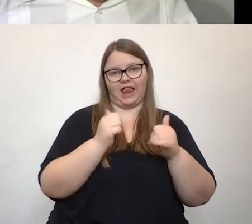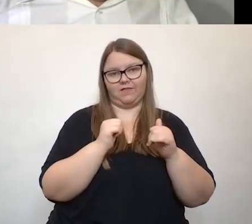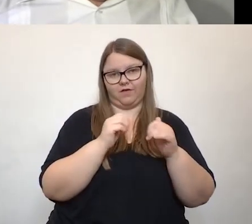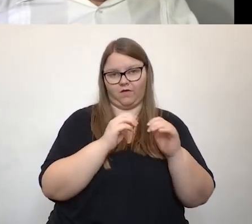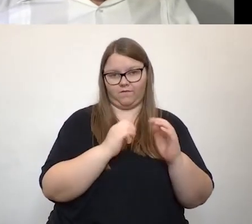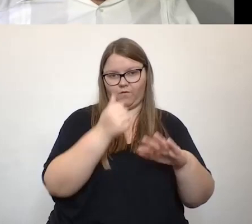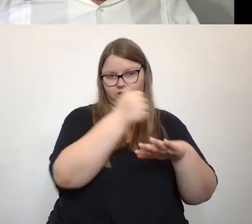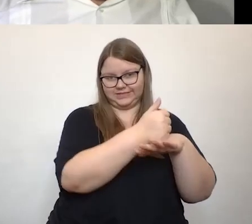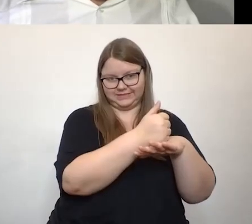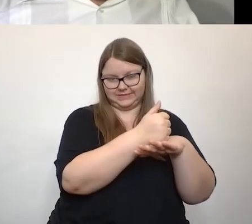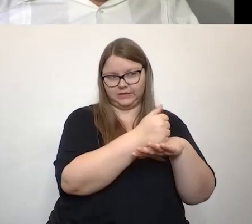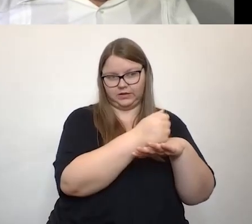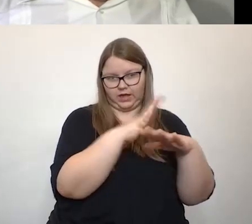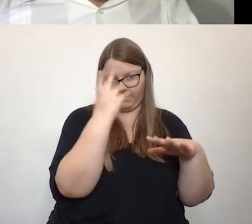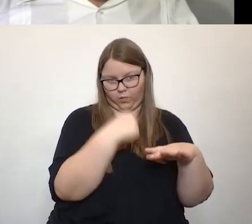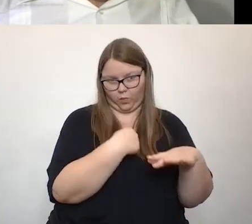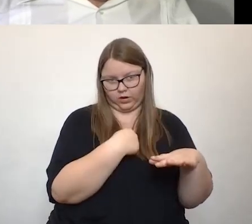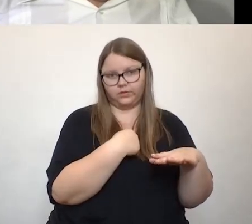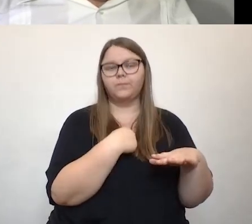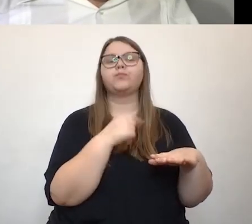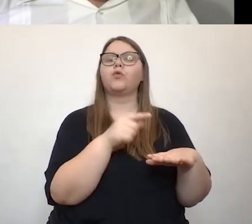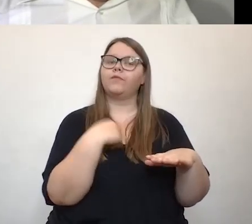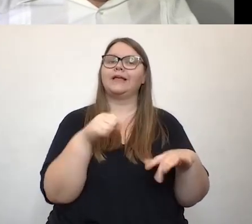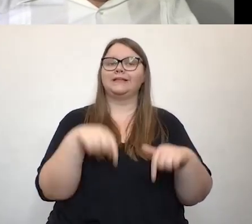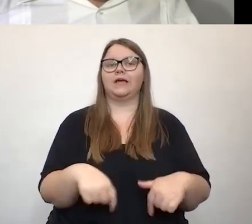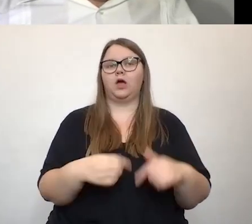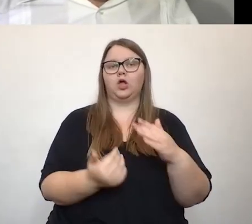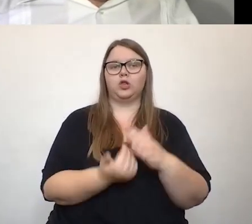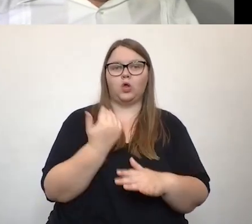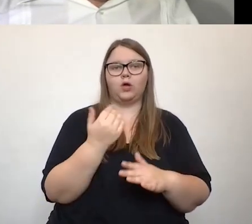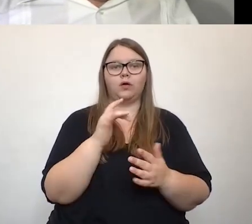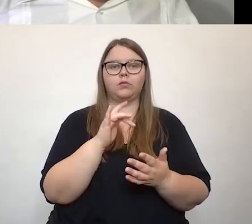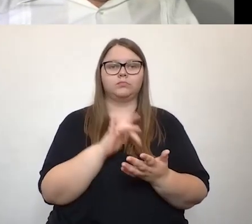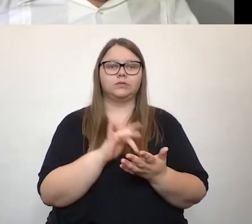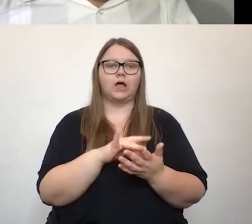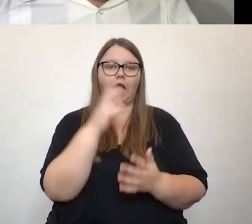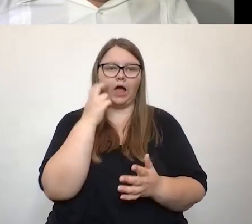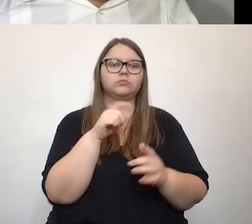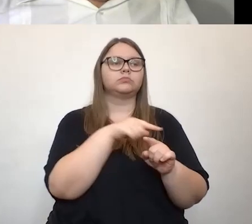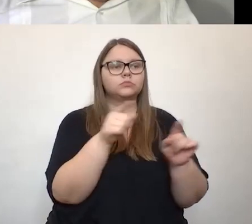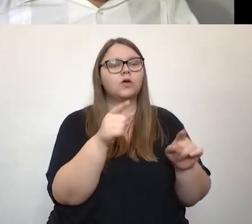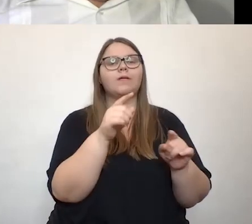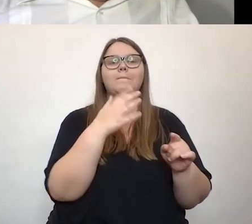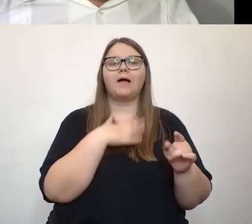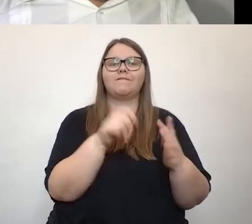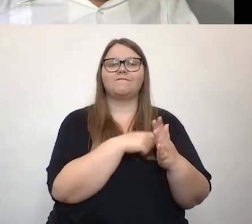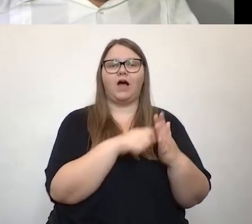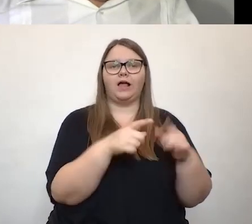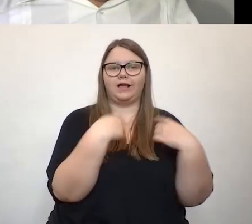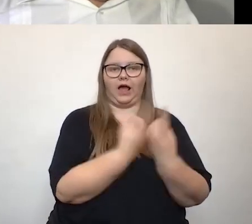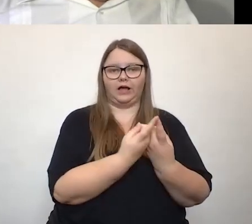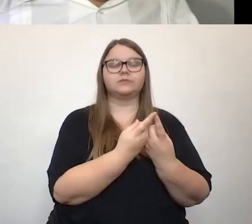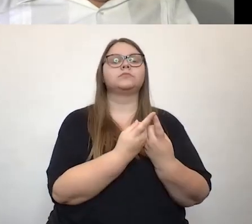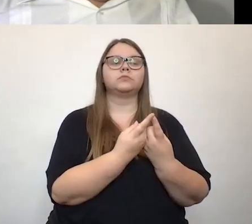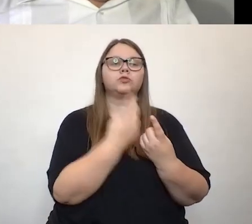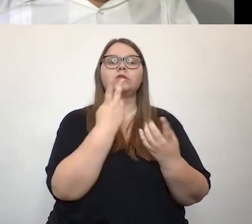Bundesvorsitzende der Lebenshilfe in Hamburg und wir haben hier die neue Mitte Altona in meinem Wahlkreis uns angeschaut und haben dort eine Wohnung uns angeschaut von einer